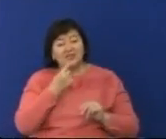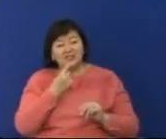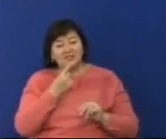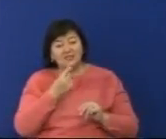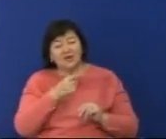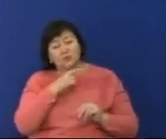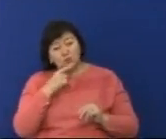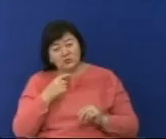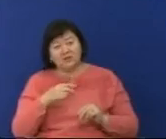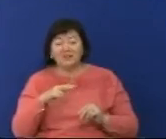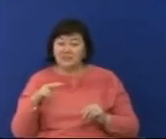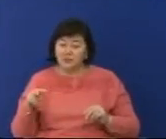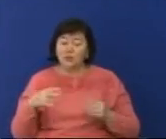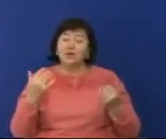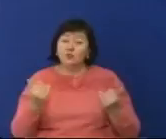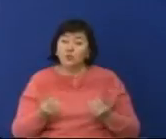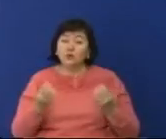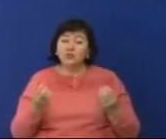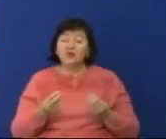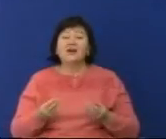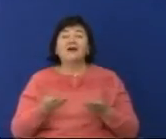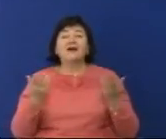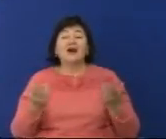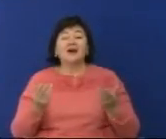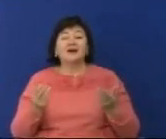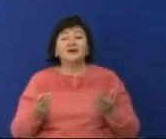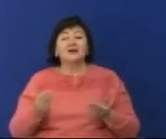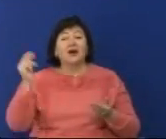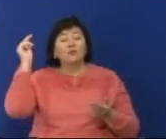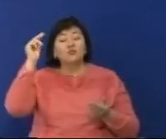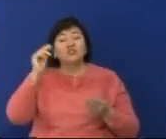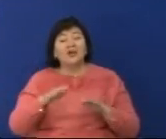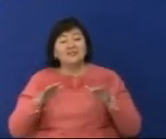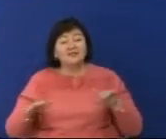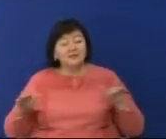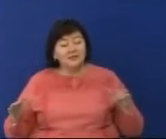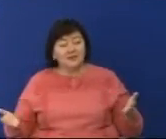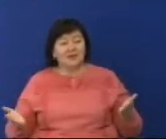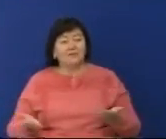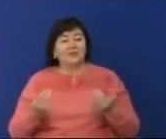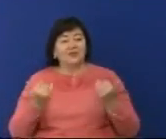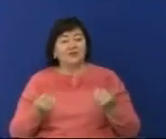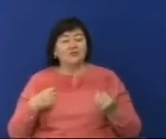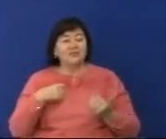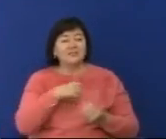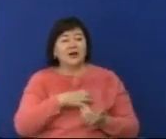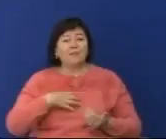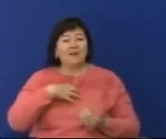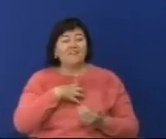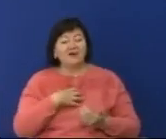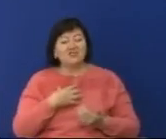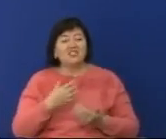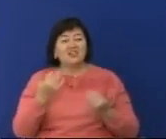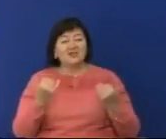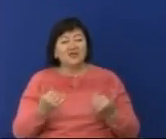қалыптасы ұстынде оның көптеген қиындықтары да бар. Яғни ғалымдар қоғамның тілдік келбетін, ең бастысы қазақ тілінің